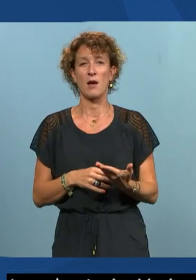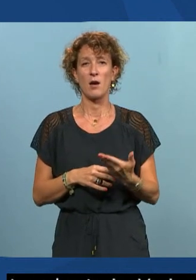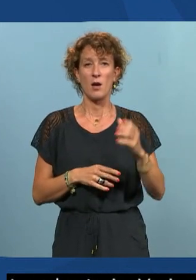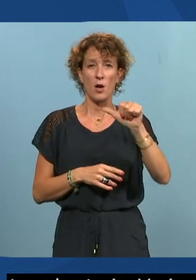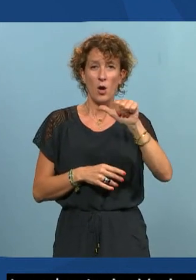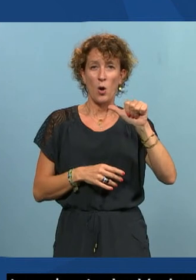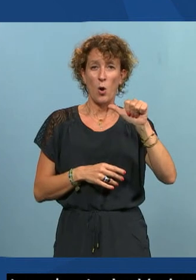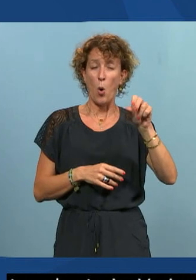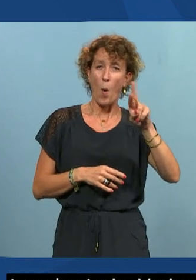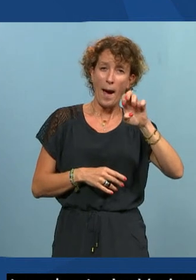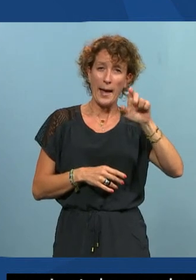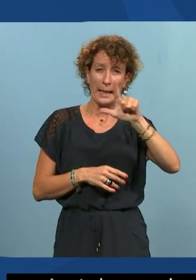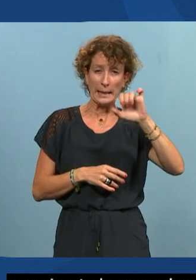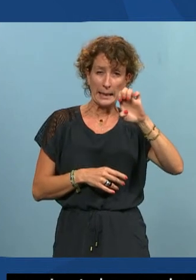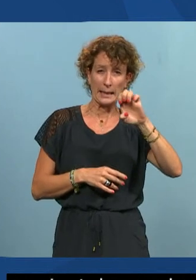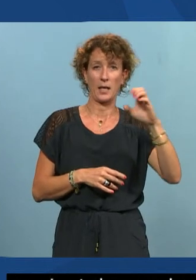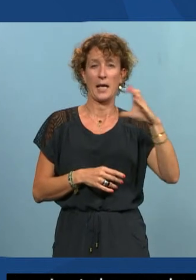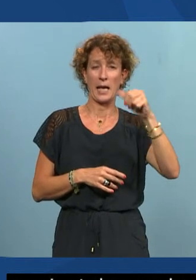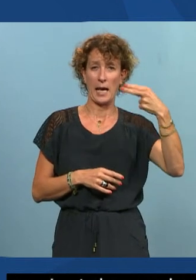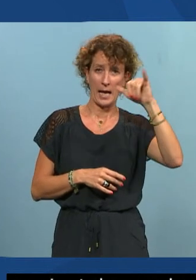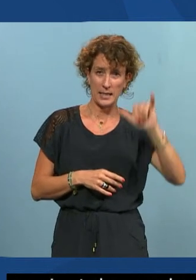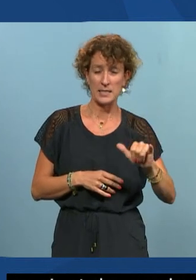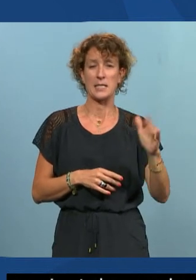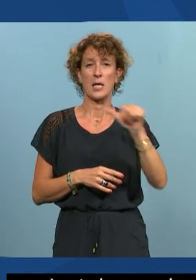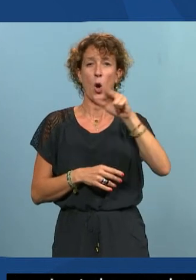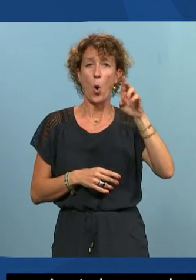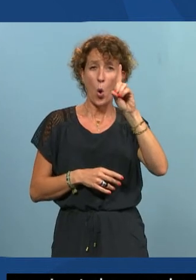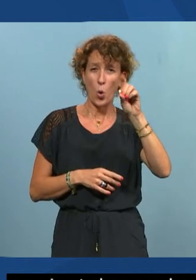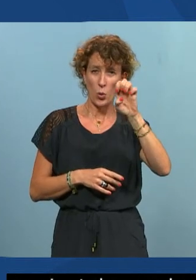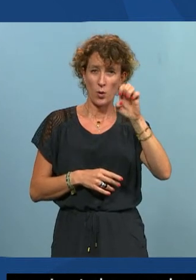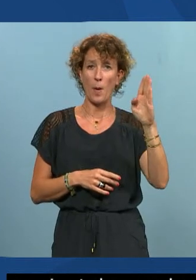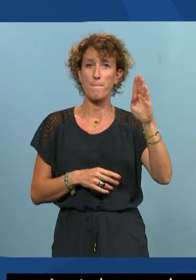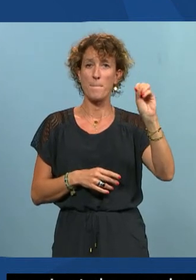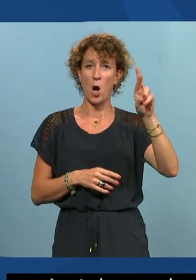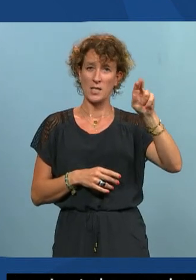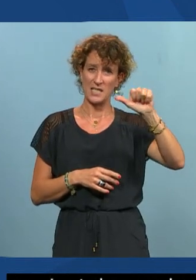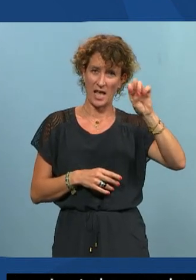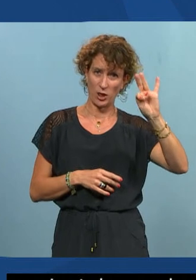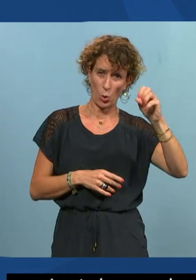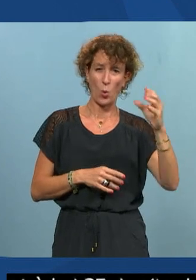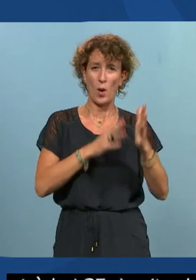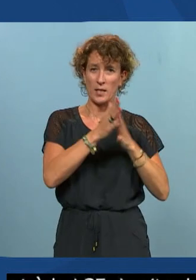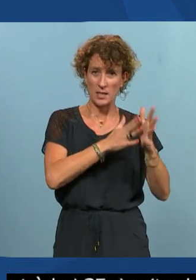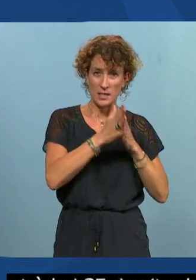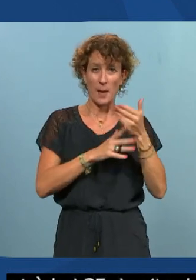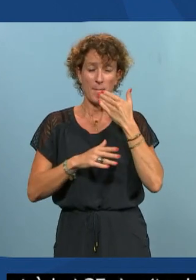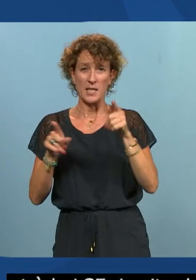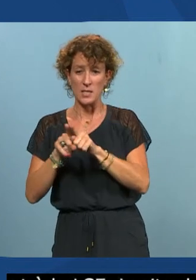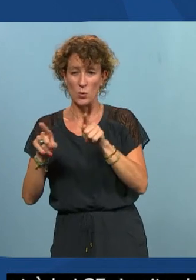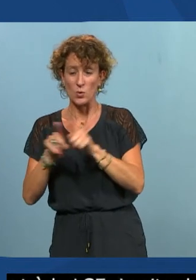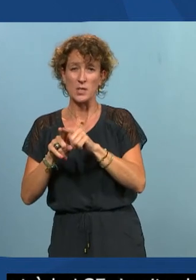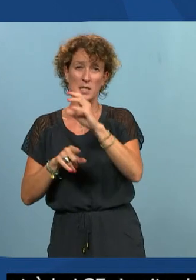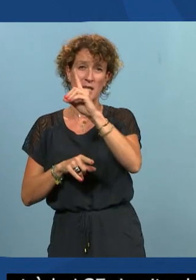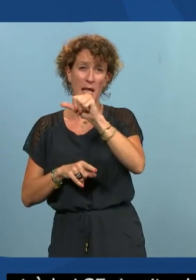Aurélie Cani et Aude Borsato pour la LSF un grand merci à tous les collègues de la Damane et du Swan